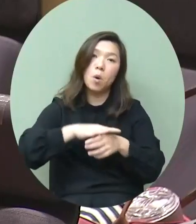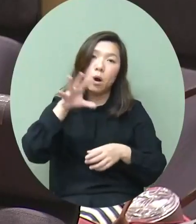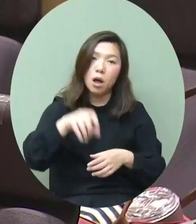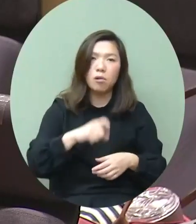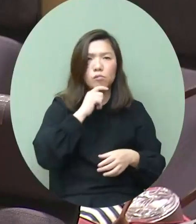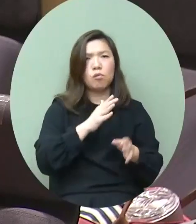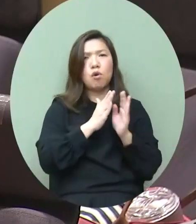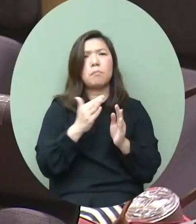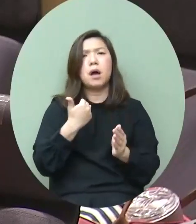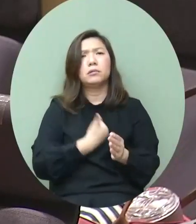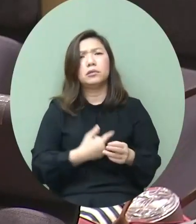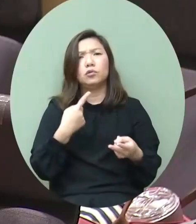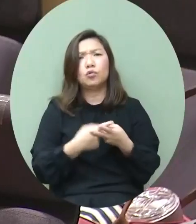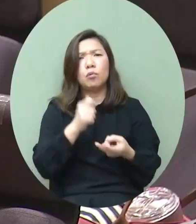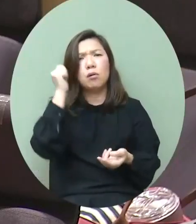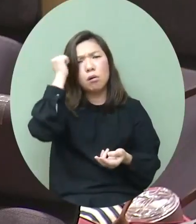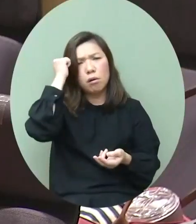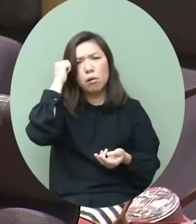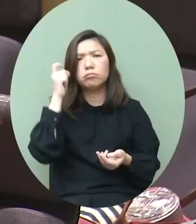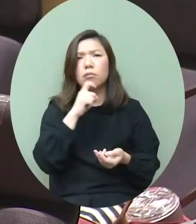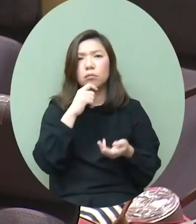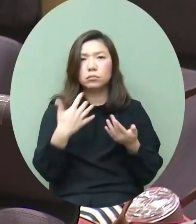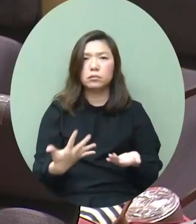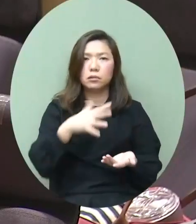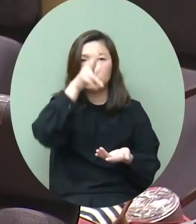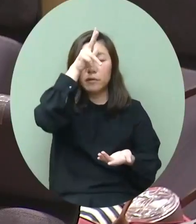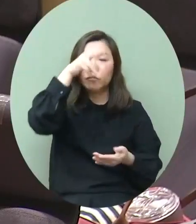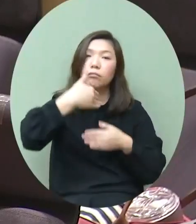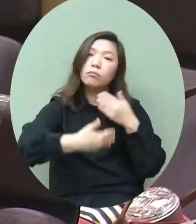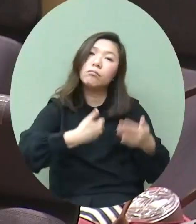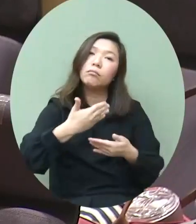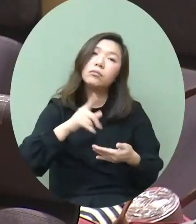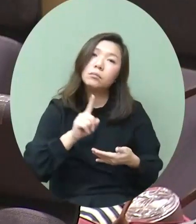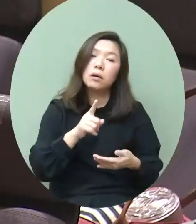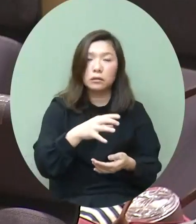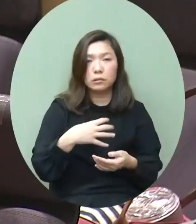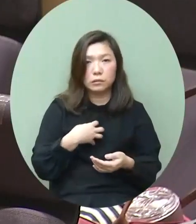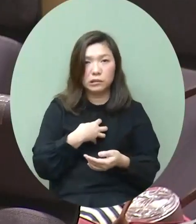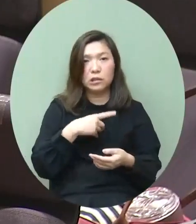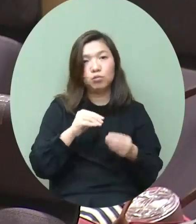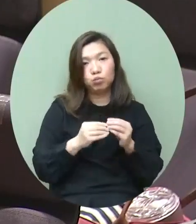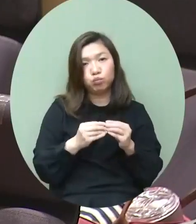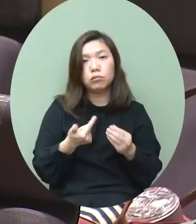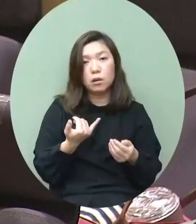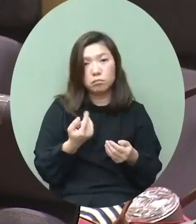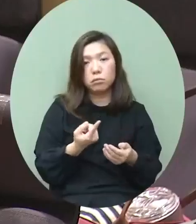在安排義工上有些困難現在整個政府的進展是怎樣會不會擔心到時出現混亂呢?麻煩